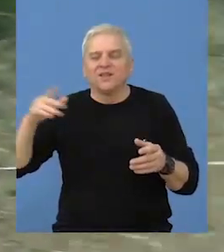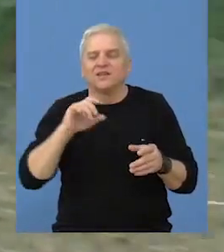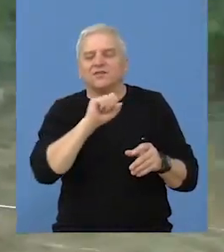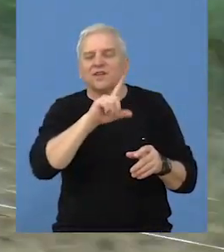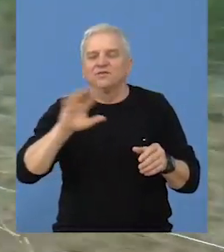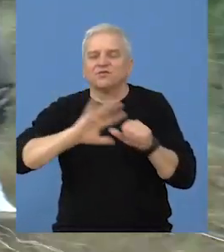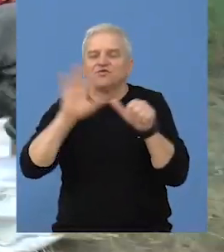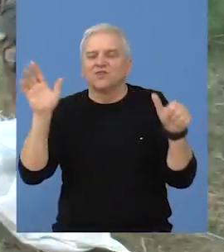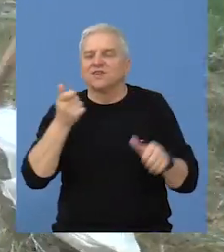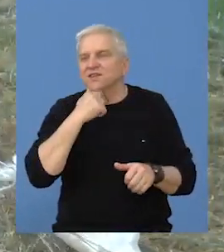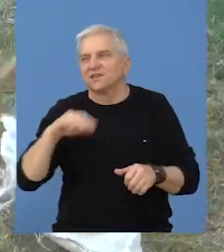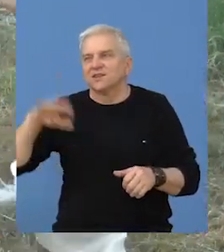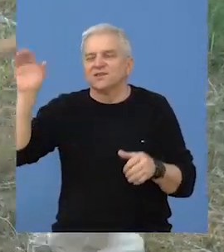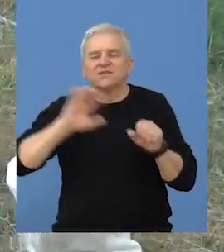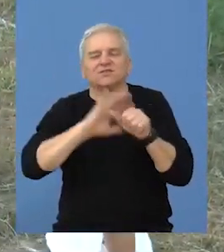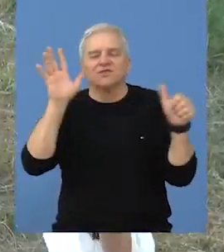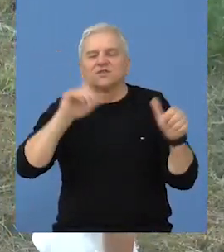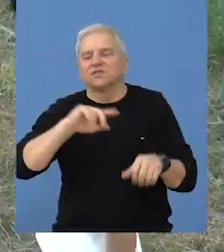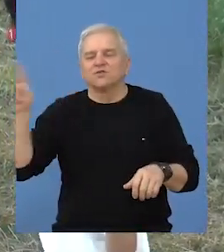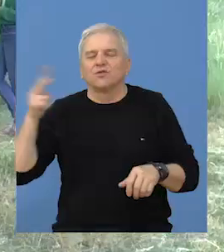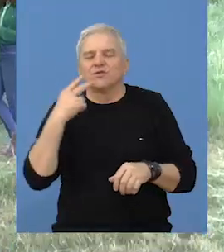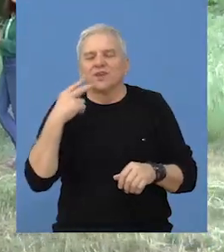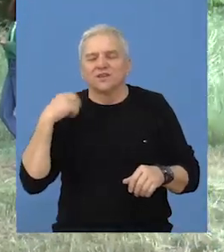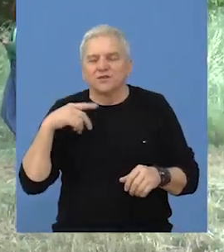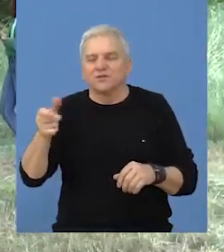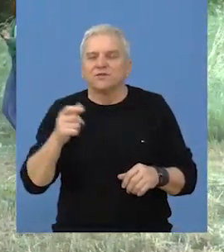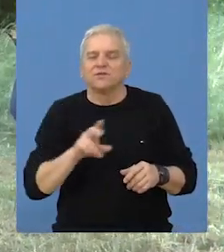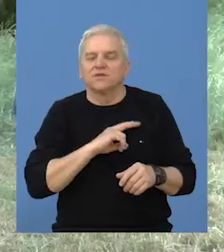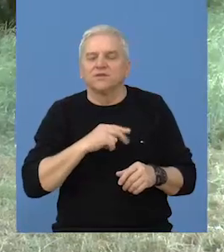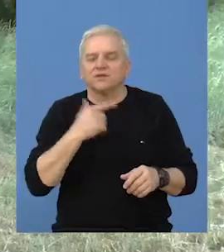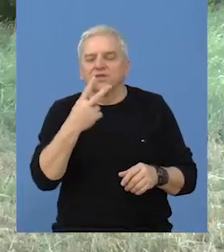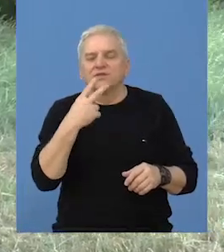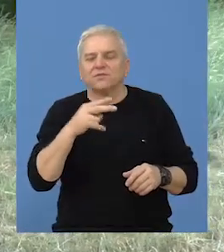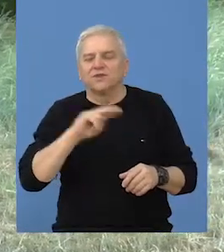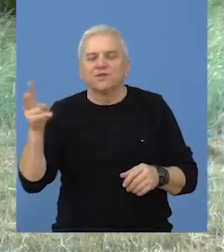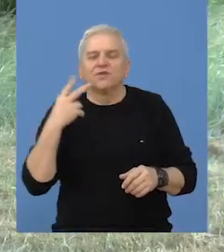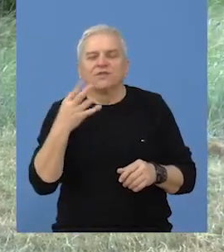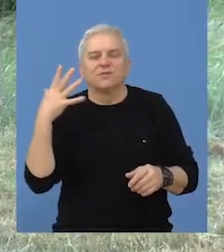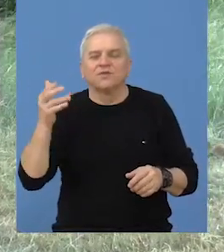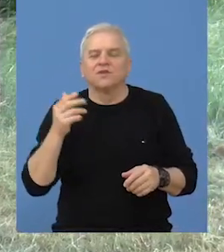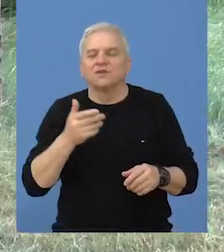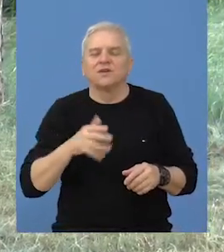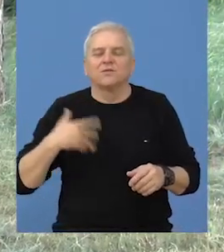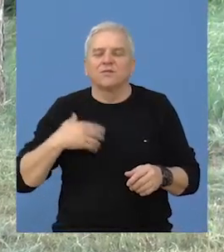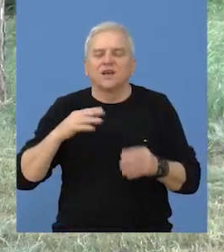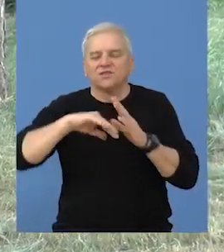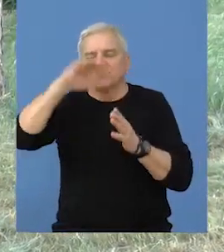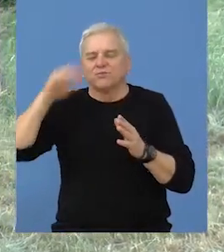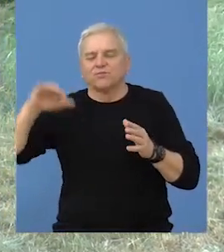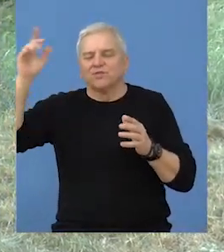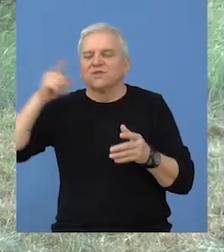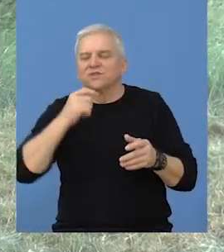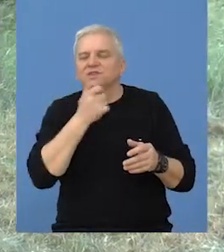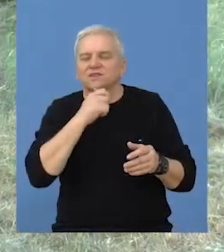12 do 16 pa stari izvidjači planinke od 16 do 20 i onda idu od 20 do 25 mlađi brđani i